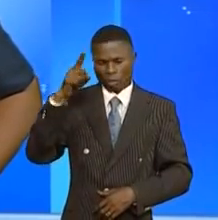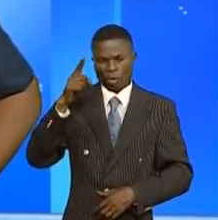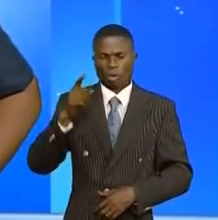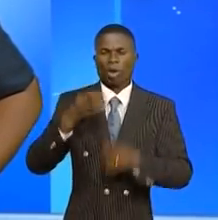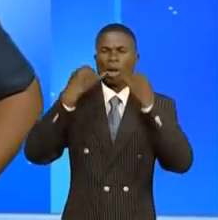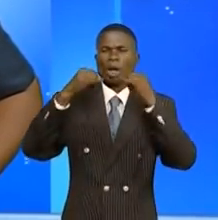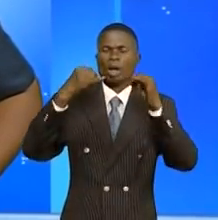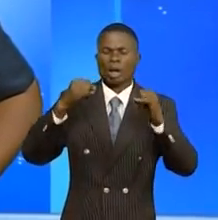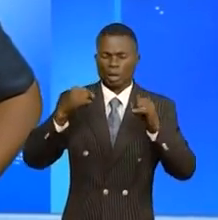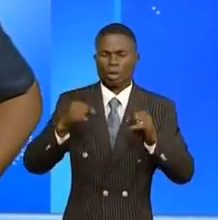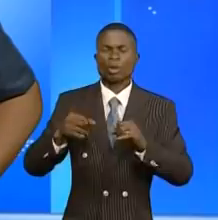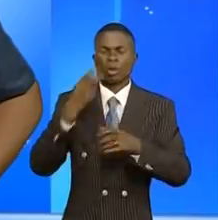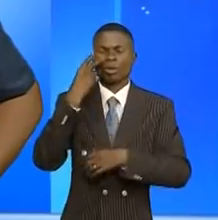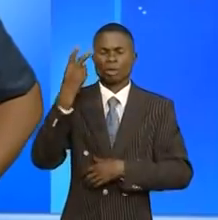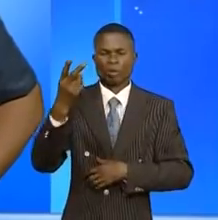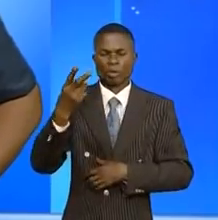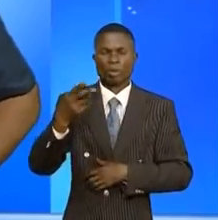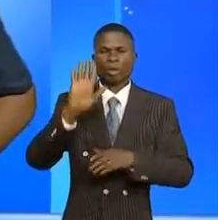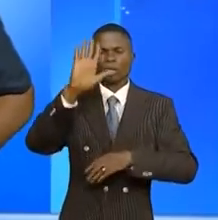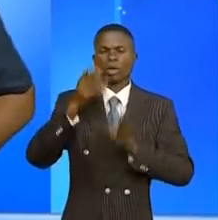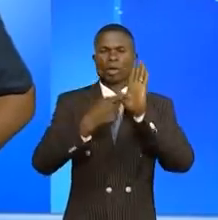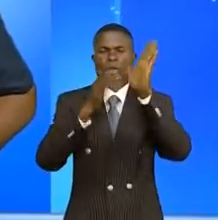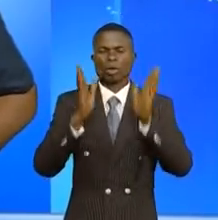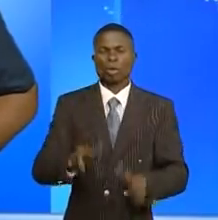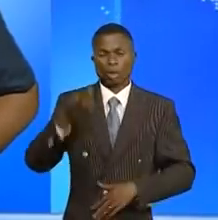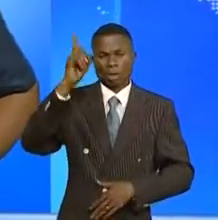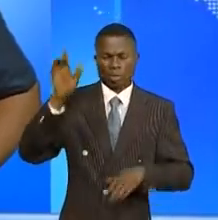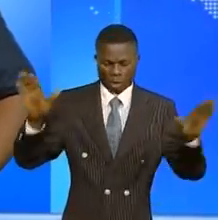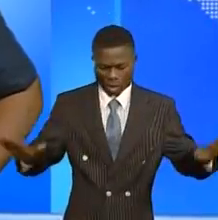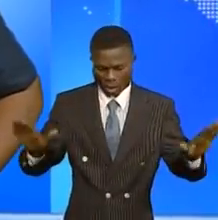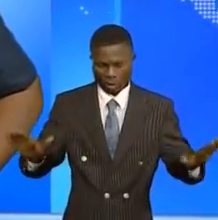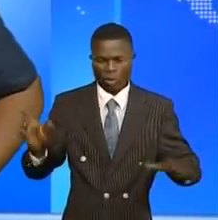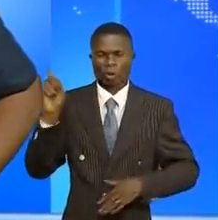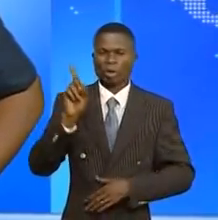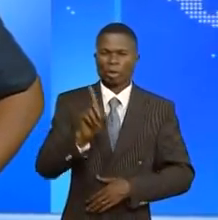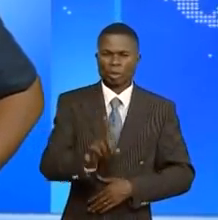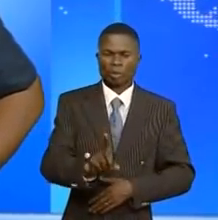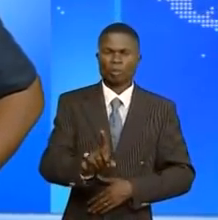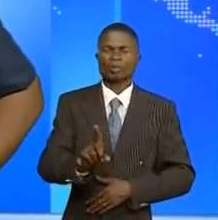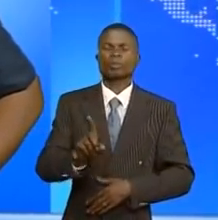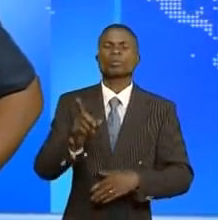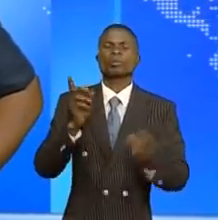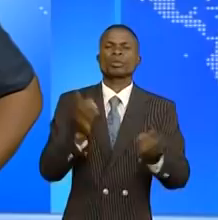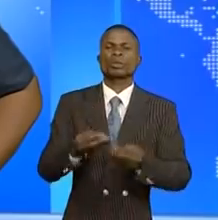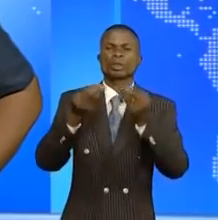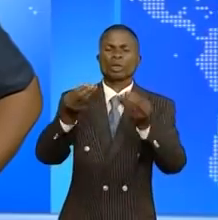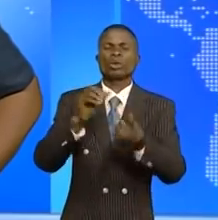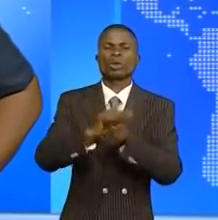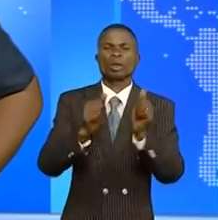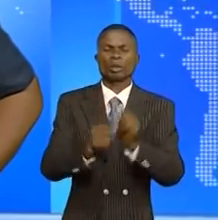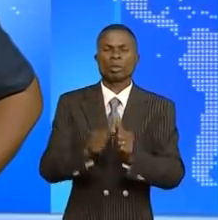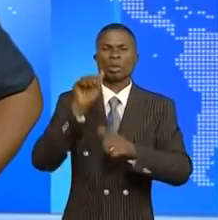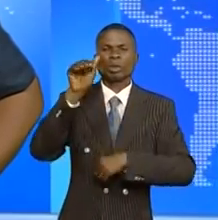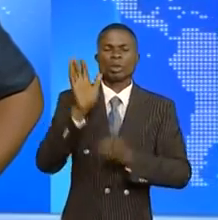médiatisation de sa vision. Son représentant légal, Cheikh Abdallah Manga, venu a soumis cette question au